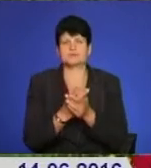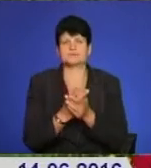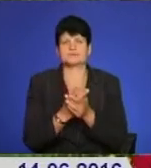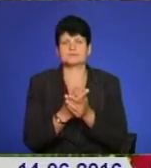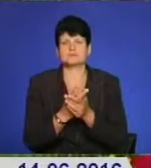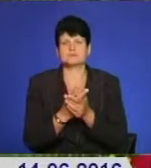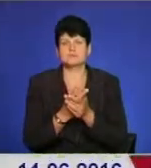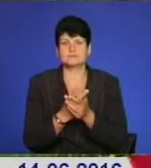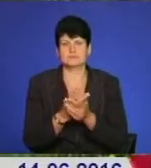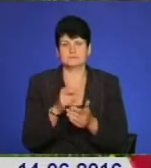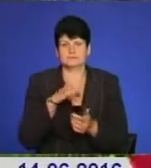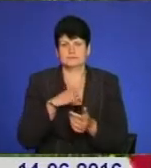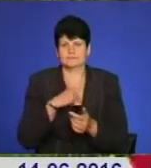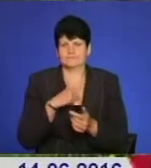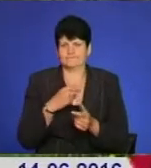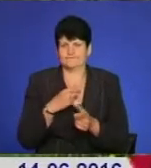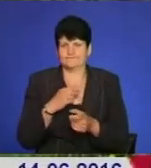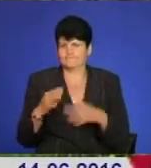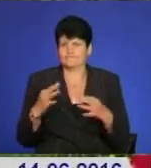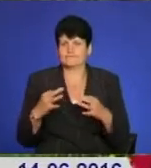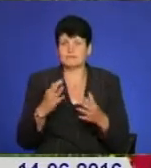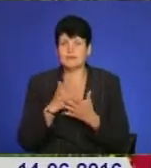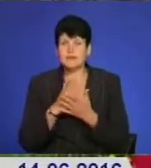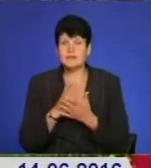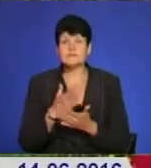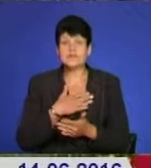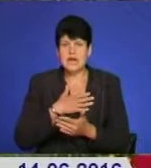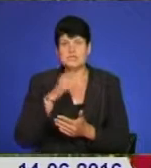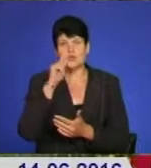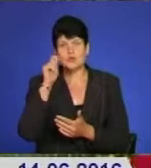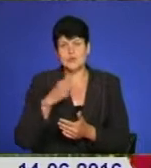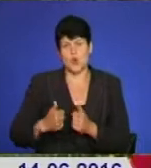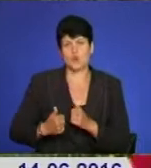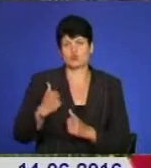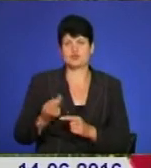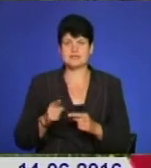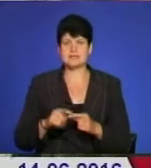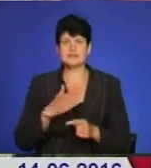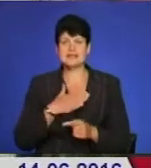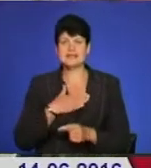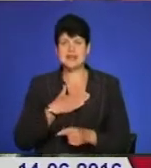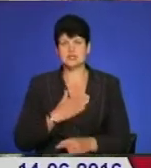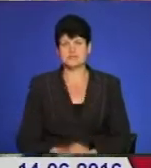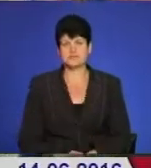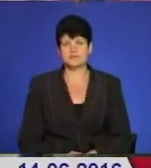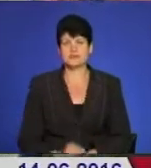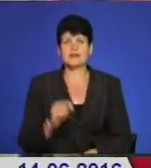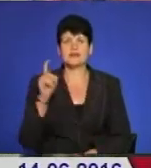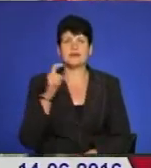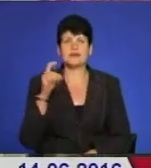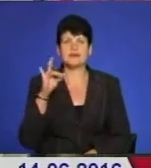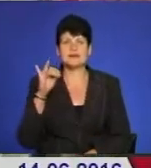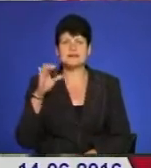бісики у характері. Я розумію, що це наше, українське, і я горджуся цим, що це наше. Христинка – одна із